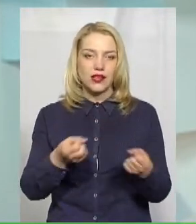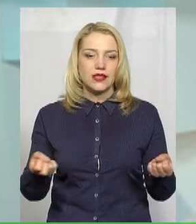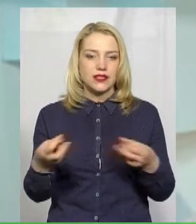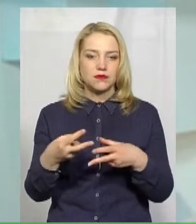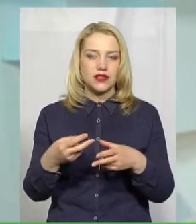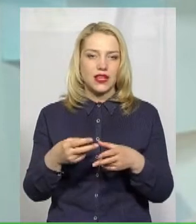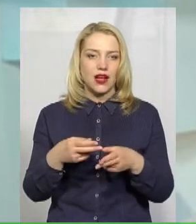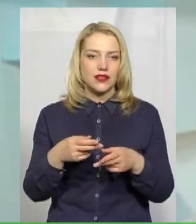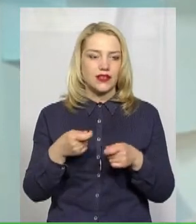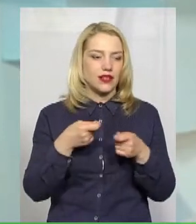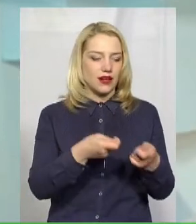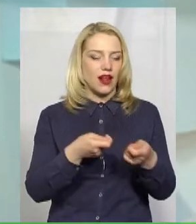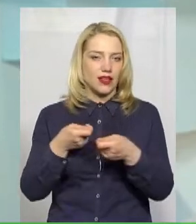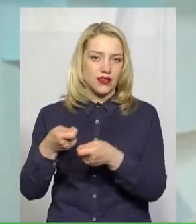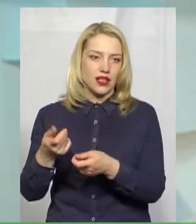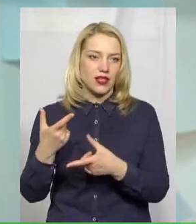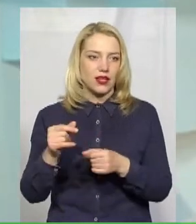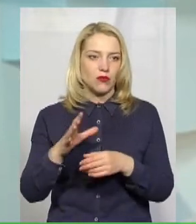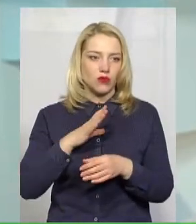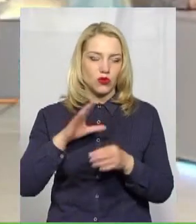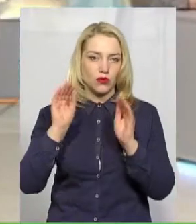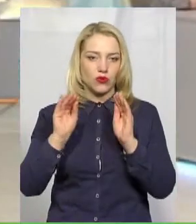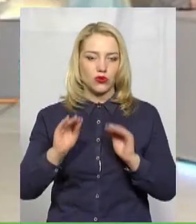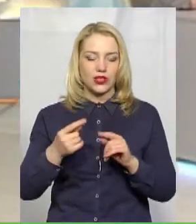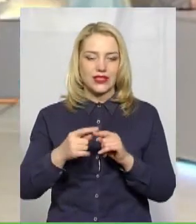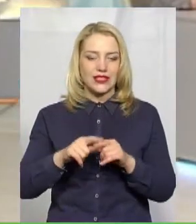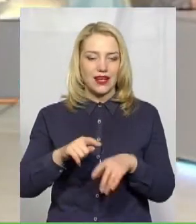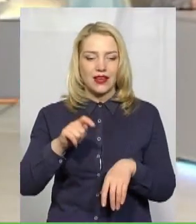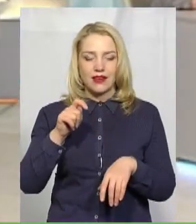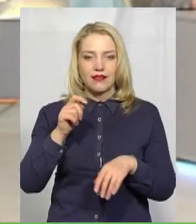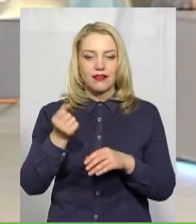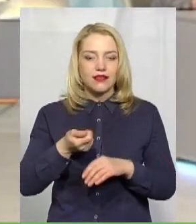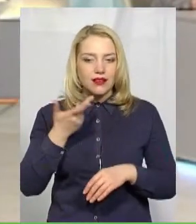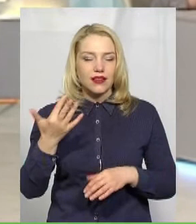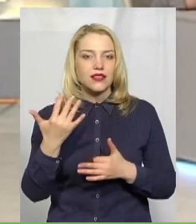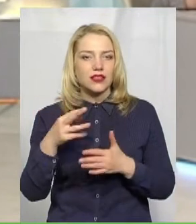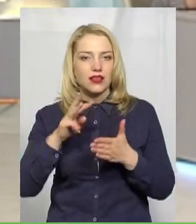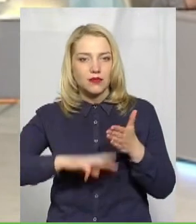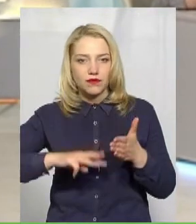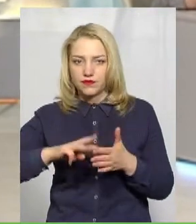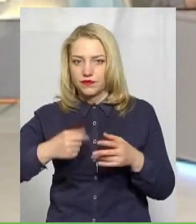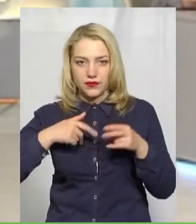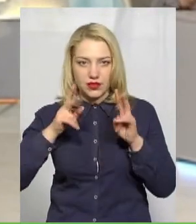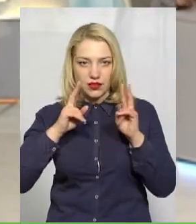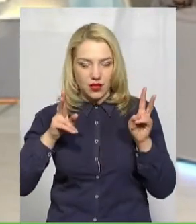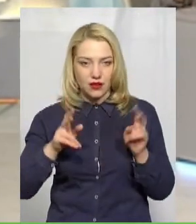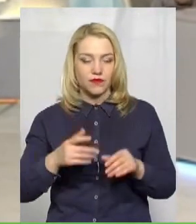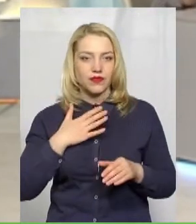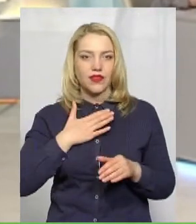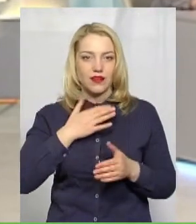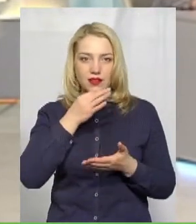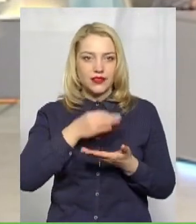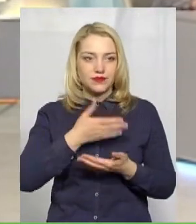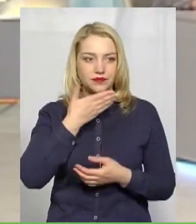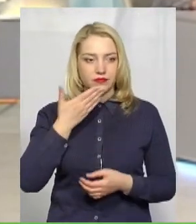рейди, де вони складали протоколи. Кількість мені невідома, тому що це не наше підпорядкування. Продаж кави – це